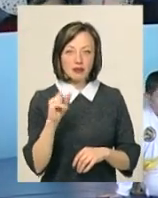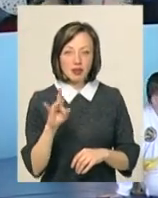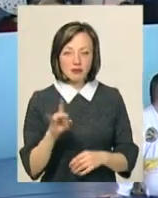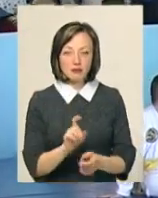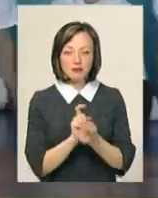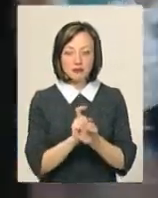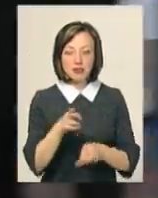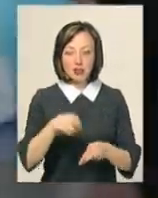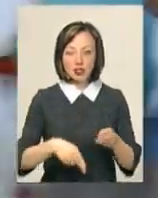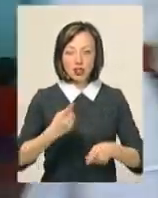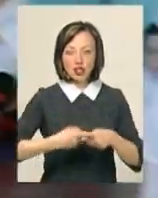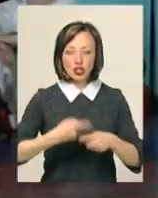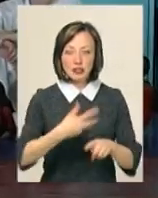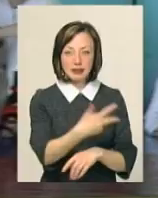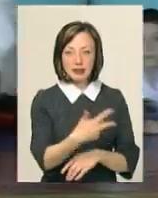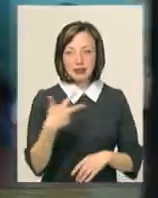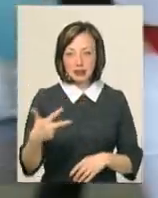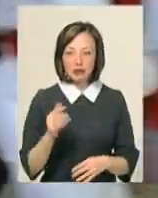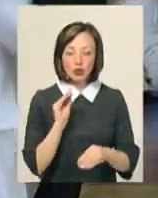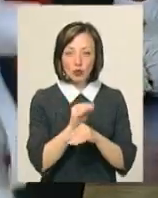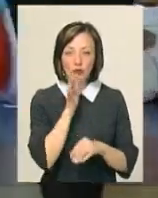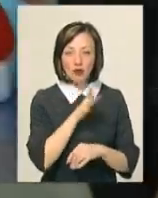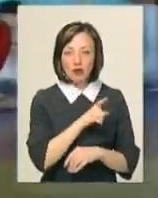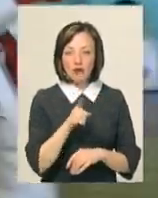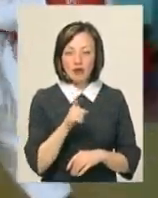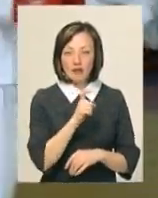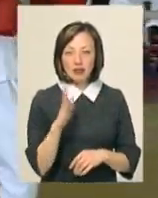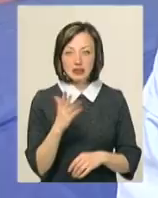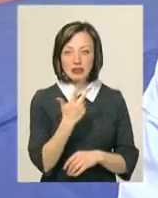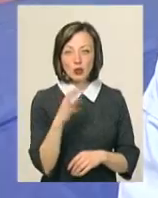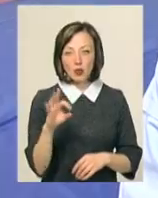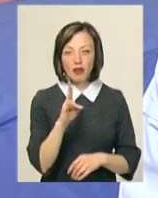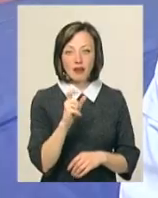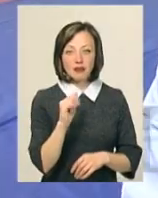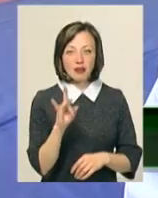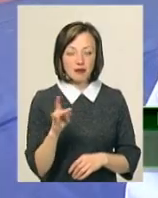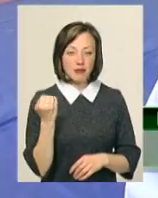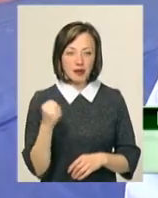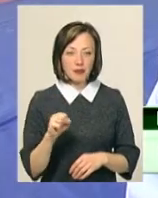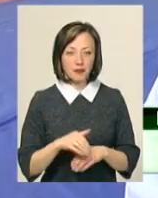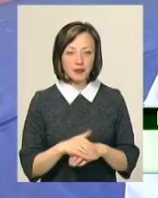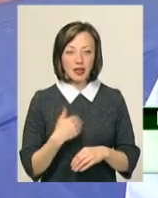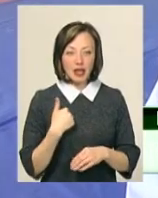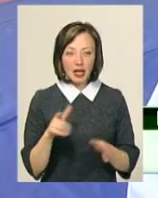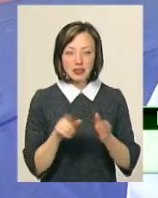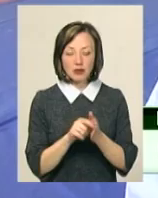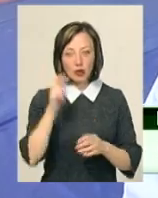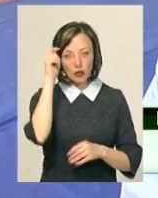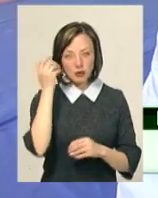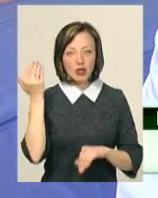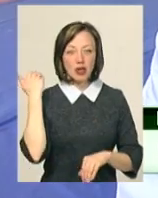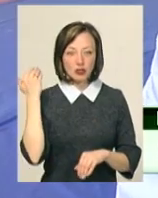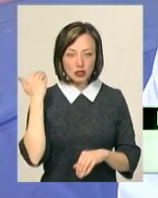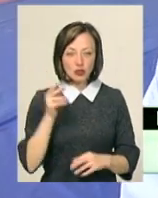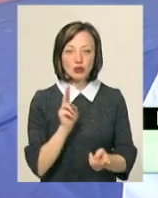Бій спортсменів закінчився нічією 3-3. У додаткову хвилину переміг Назар 3-0. Я з цим хлопчиком раніше